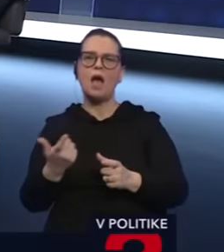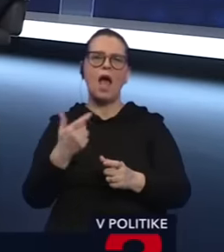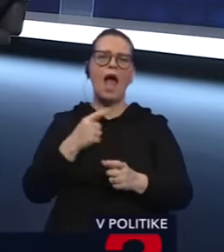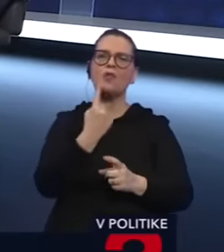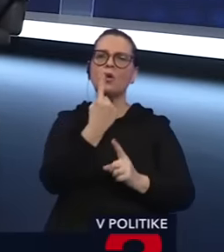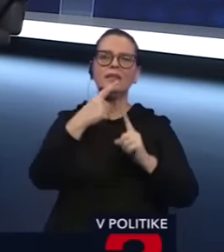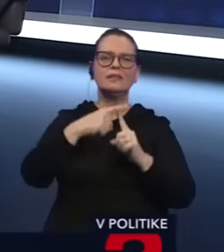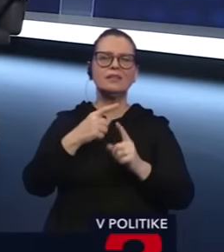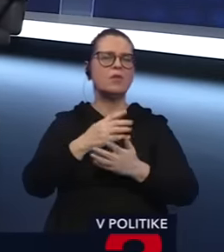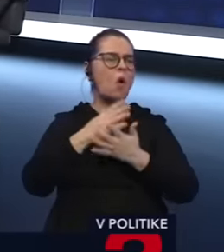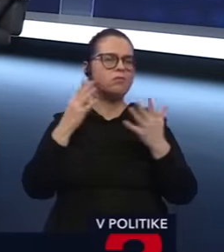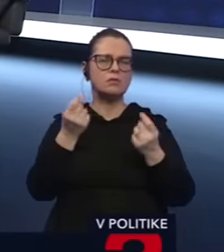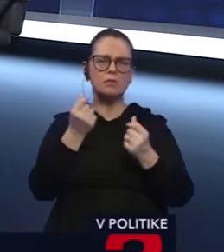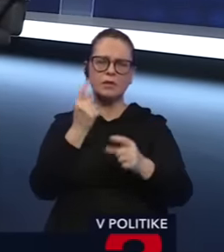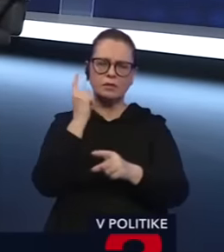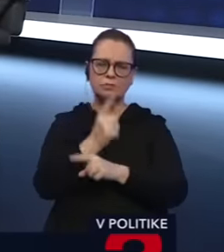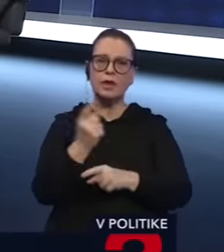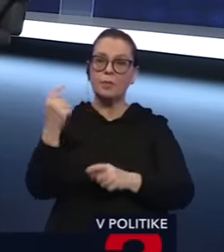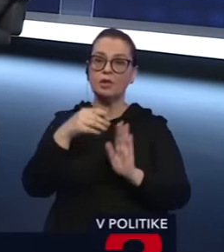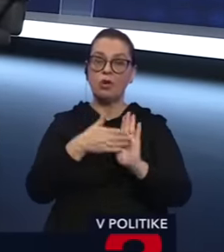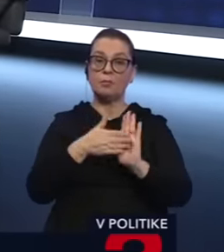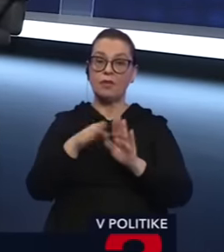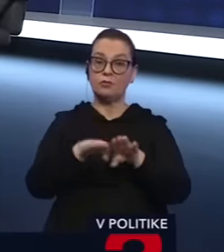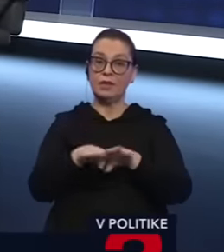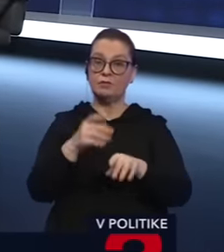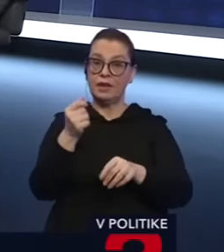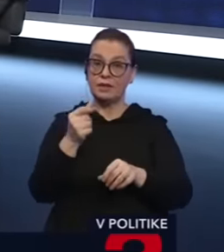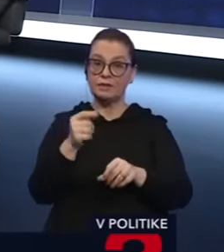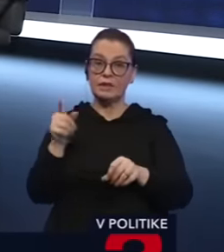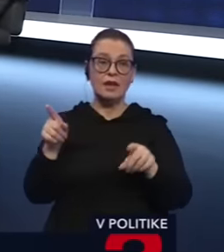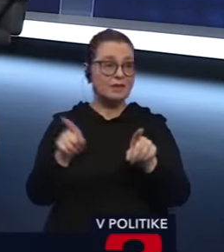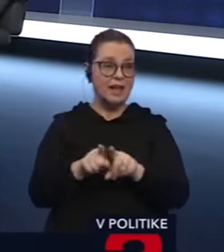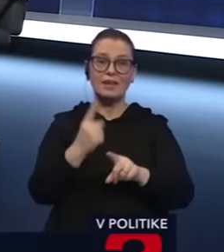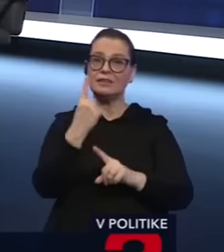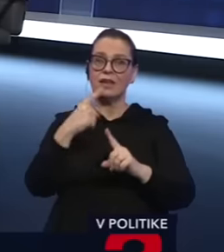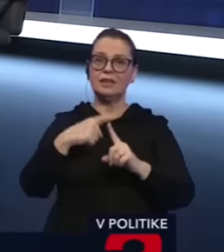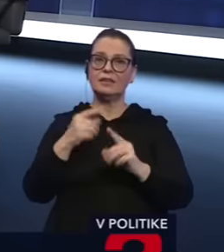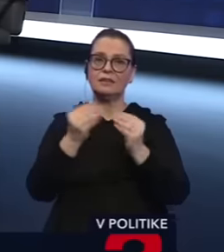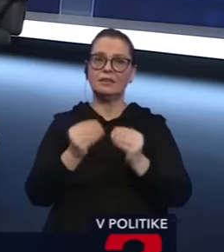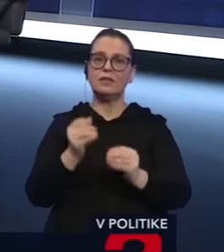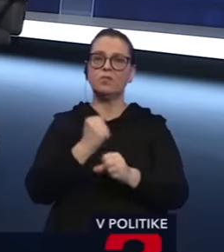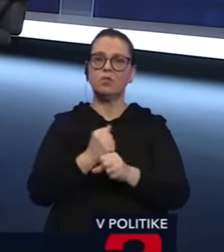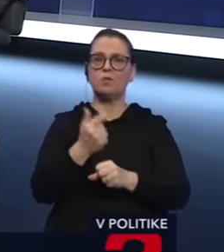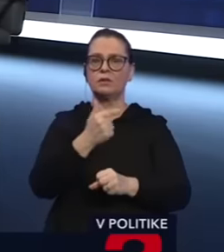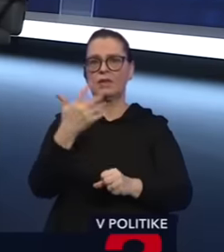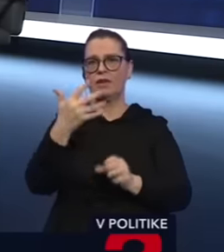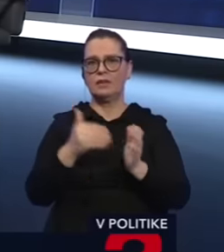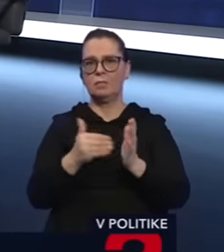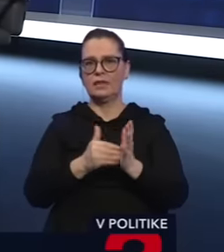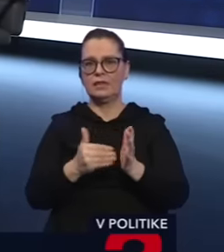tendre. A pritom, keď prišiel Matovič na ministerstvo financí, taký istý IT systém urobil za 25 tisíc.